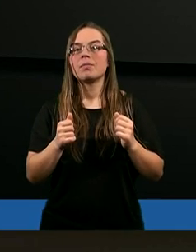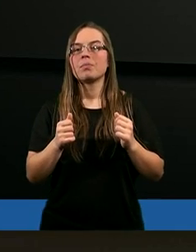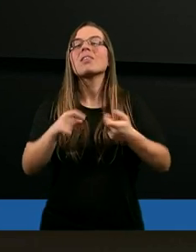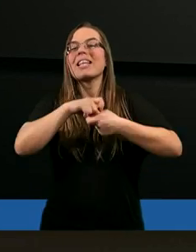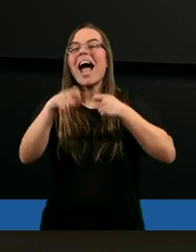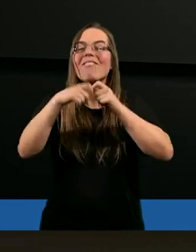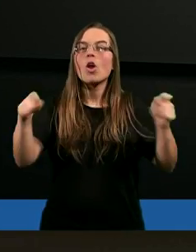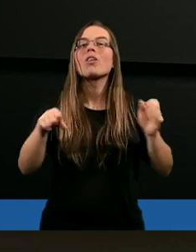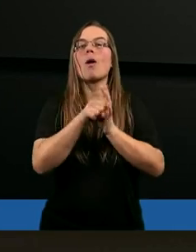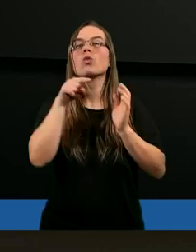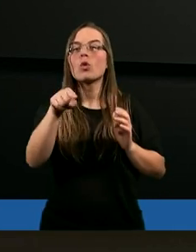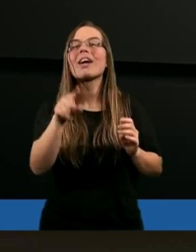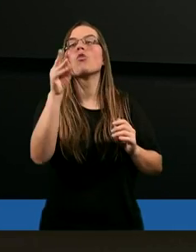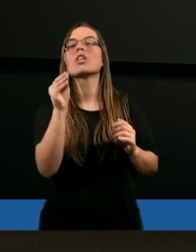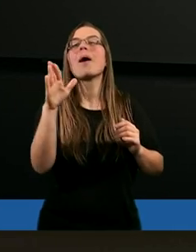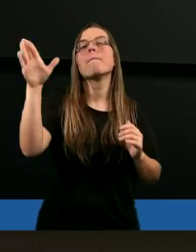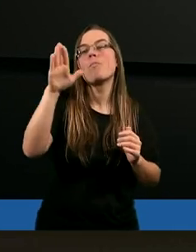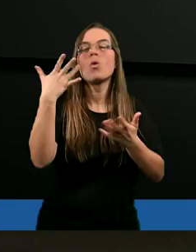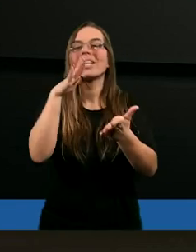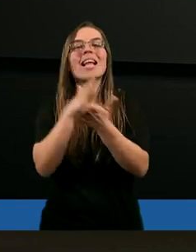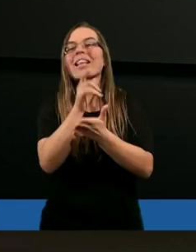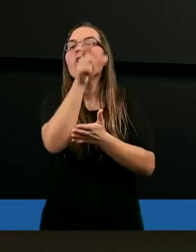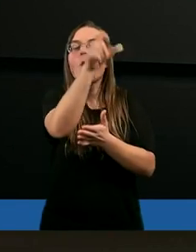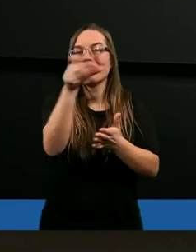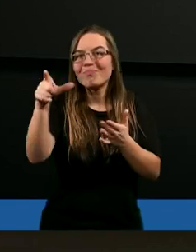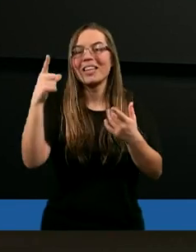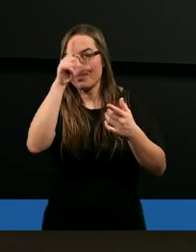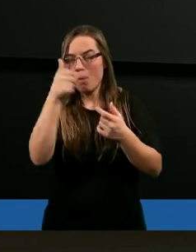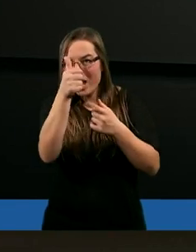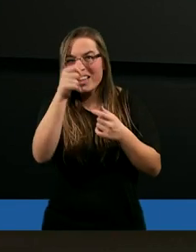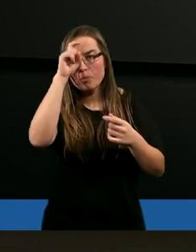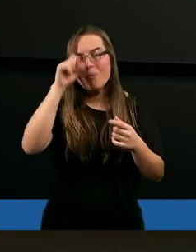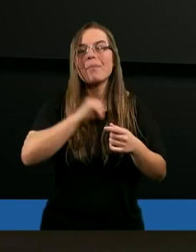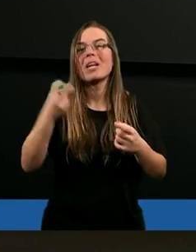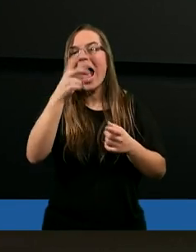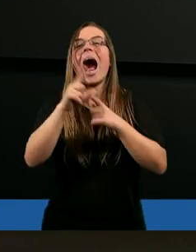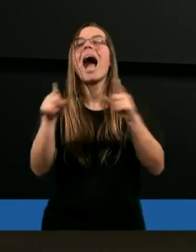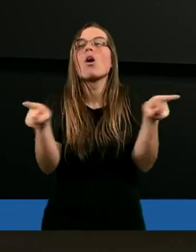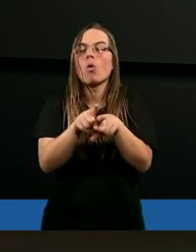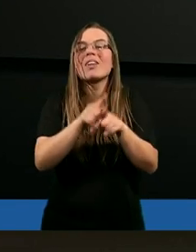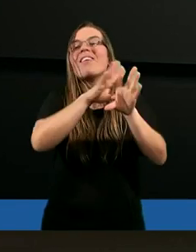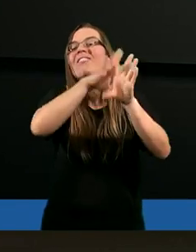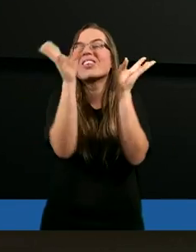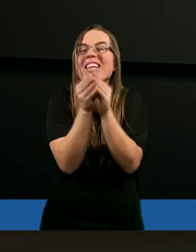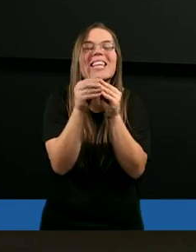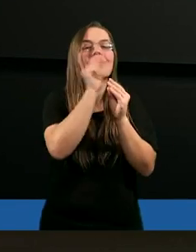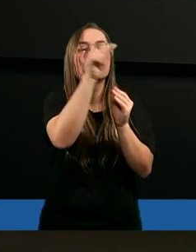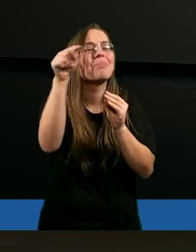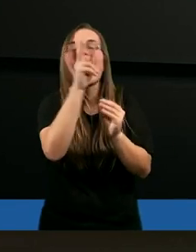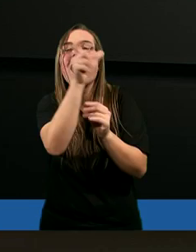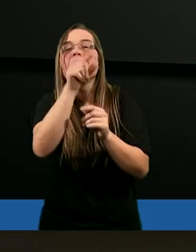nawiązał do tego, że Bóg nie tylko pojedynczym się interesuje człowiekiem, ale i wszystkimi. Taki